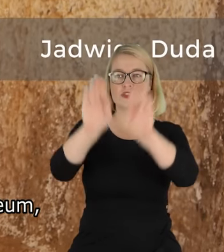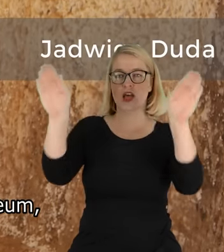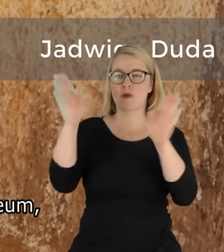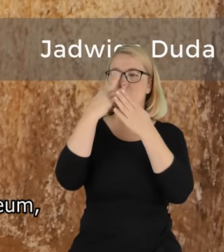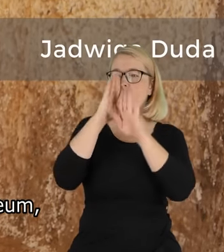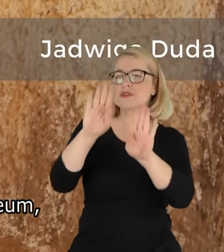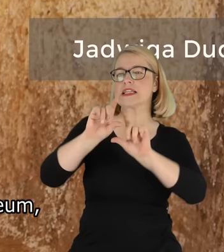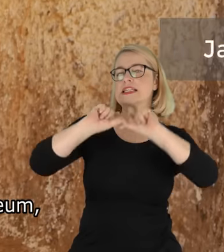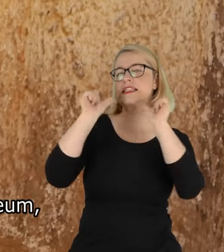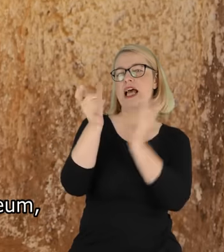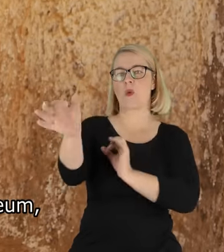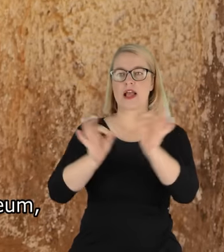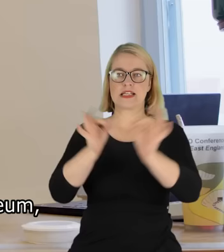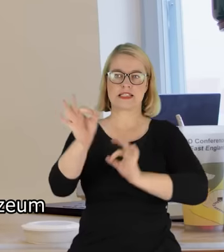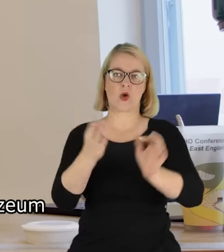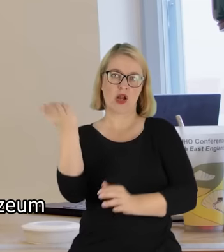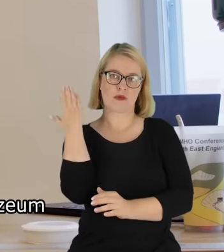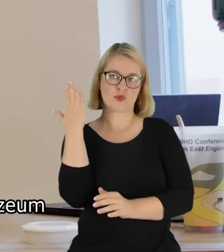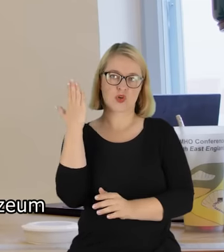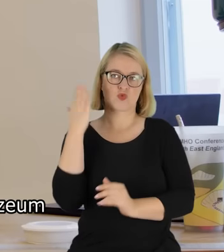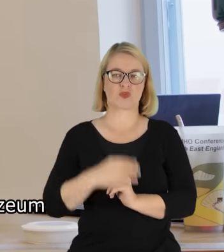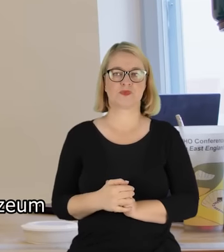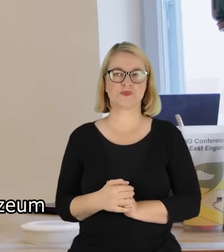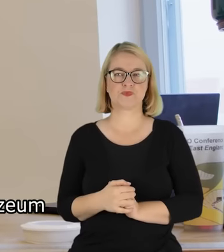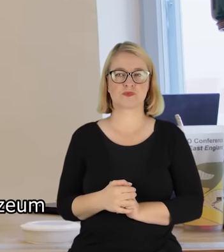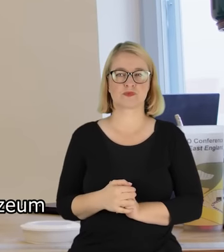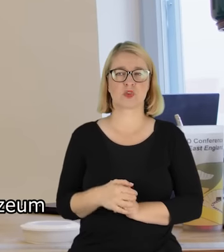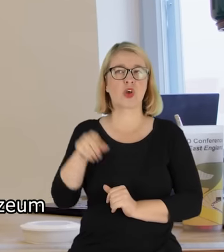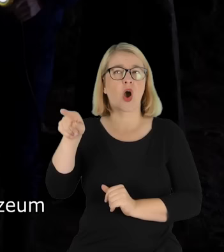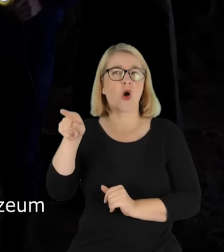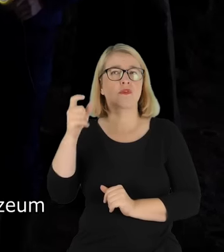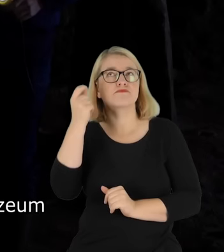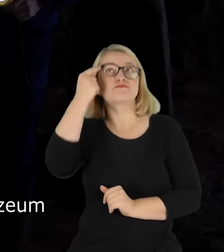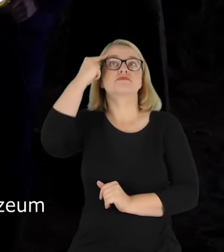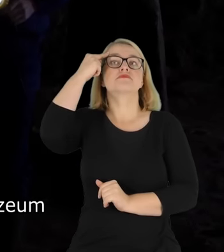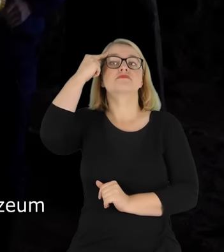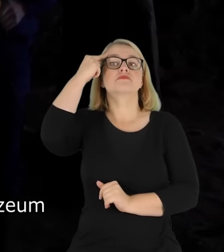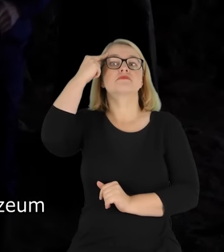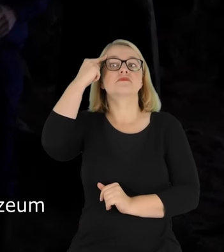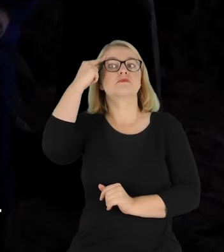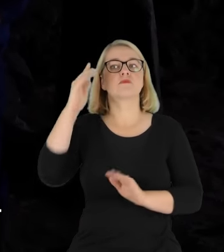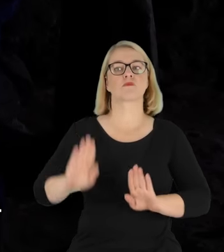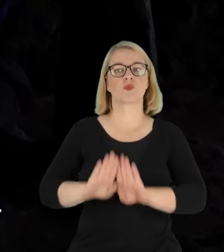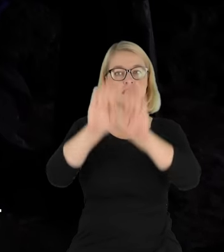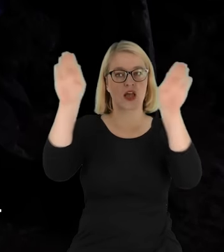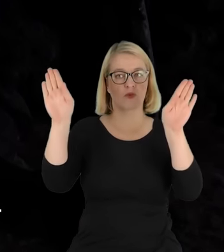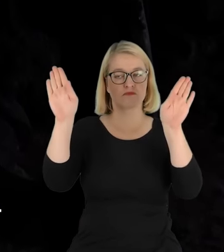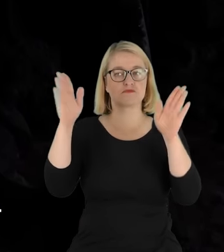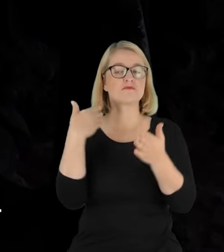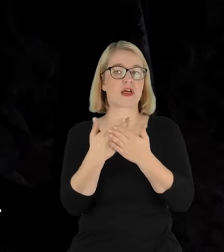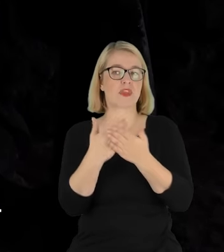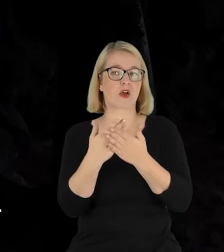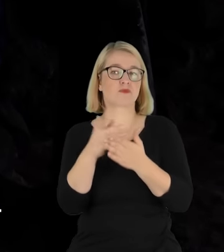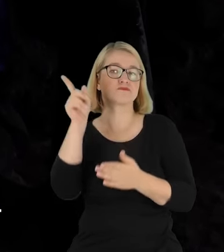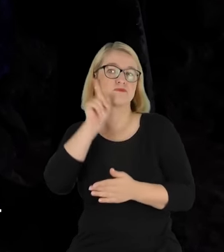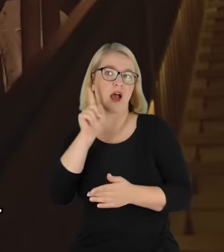całą jej przeszłość. W jego głowie zrobił się pomysł muzeum. I to powstało muzeum. Czyli Alfons Długosz